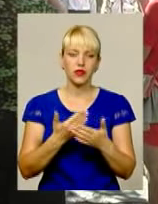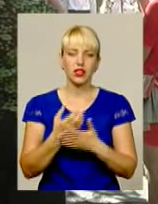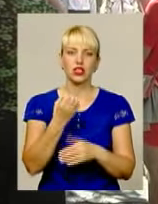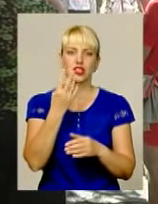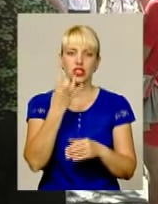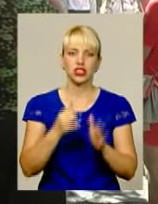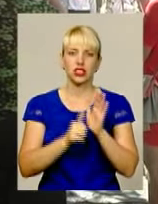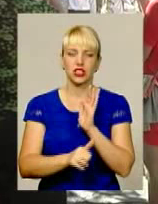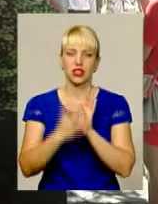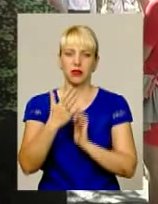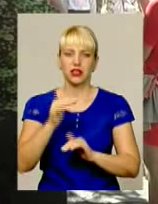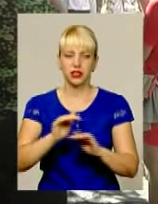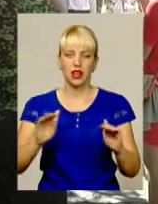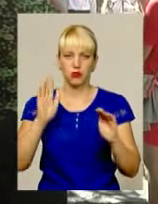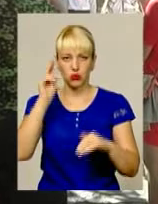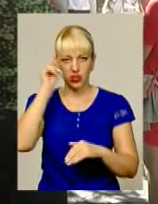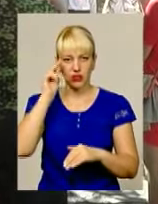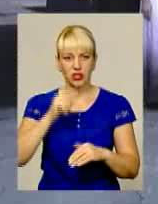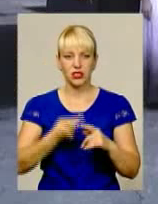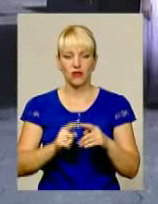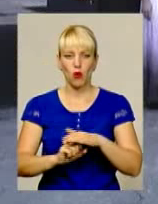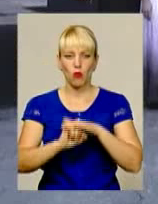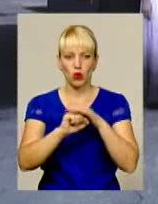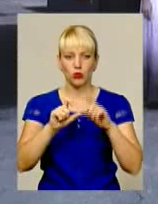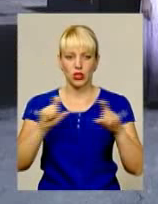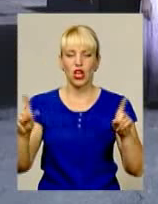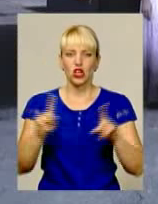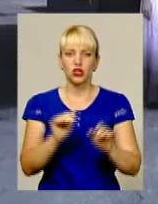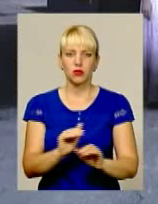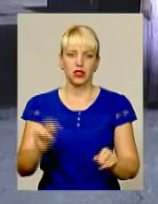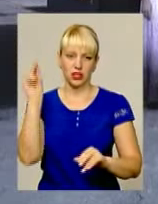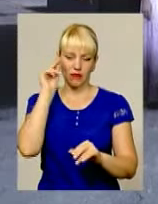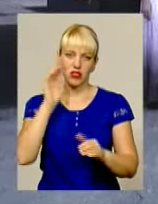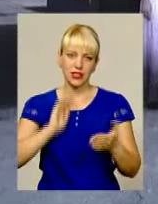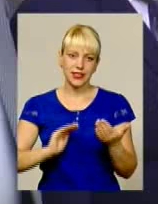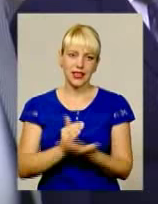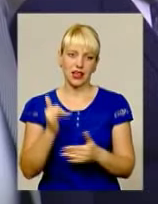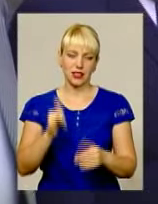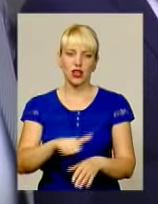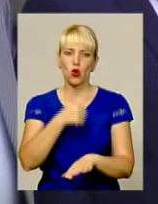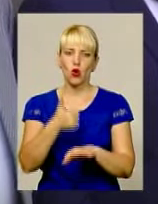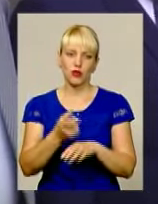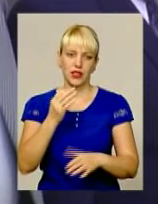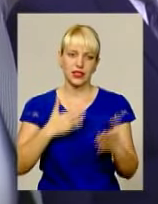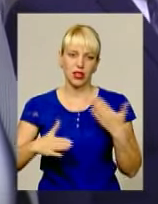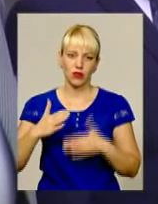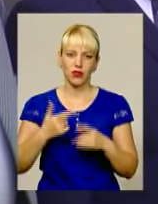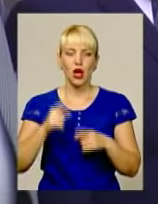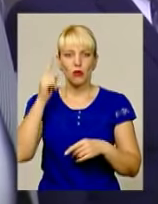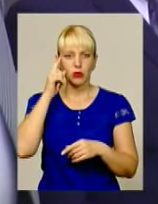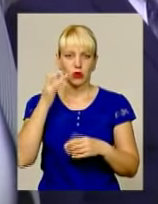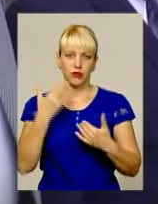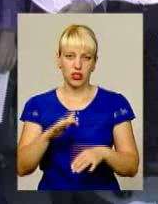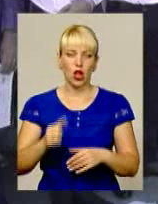465 дітей буде навчатися в опорному закладі. А щоб дітлахи навчалися якісно, а головне із задоволенням вже подбали